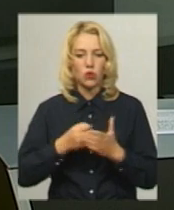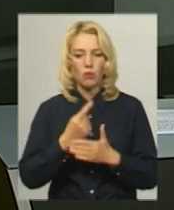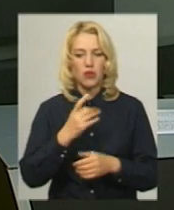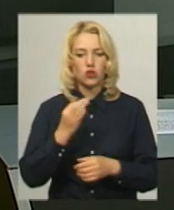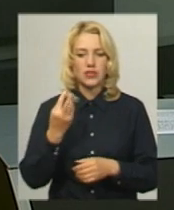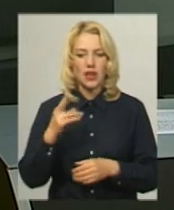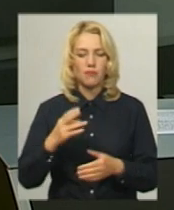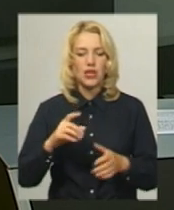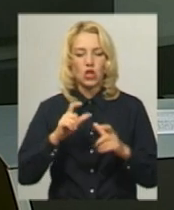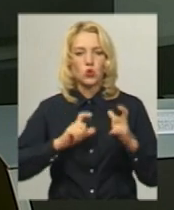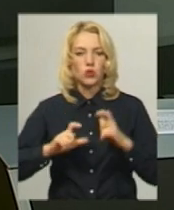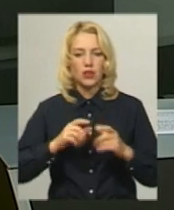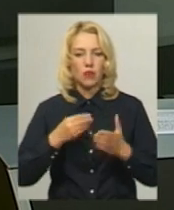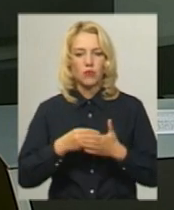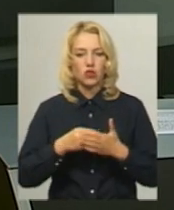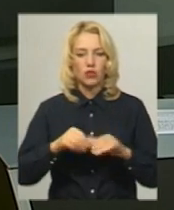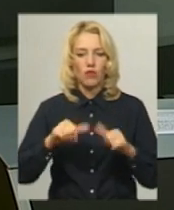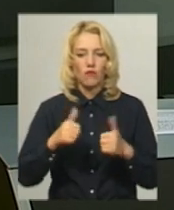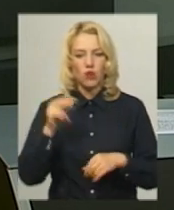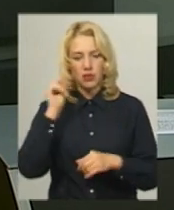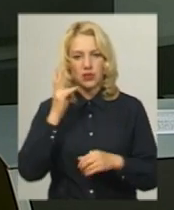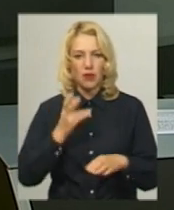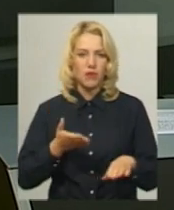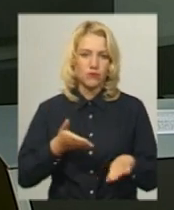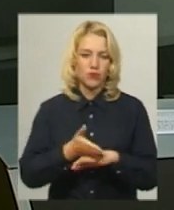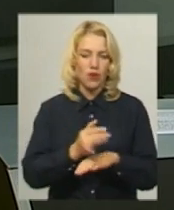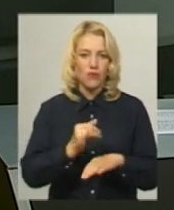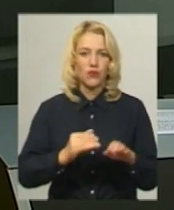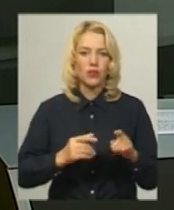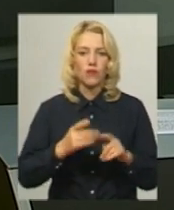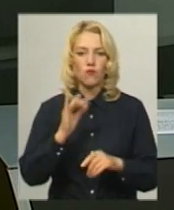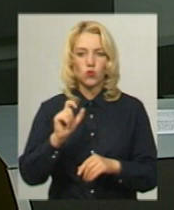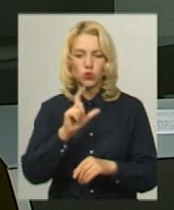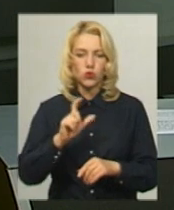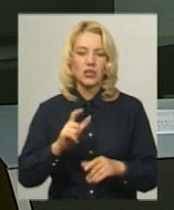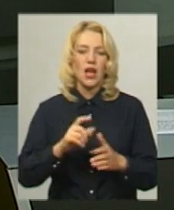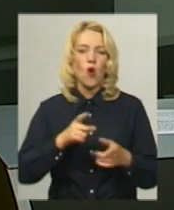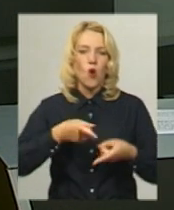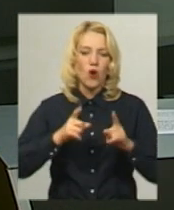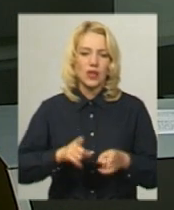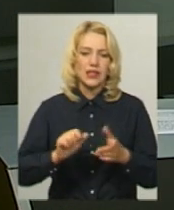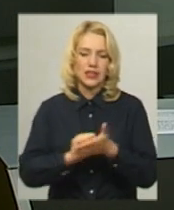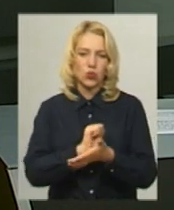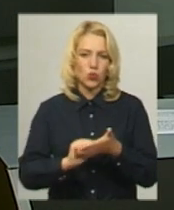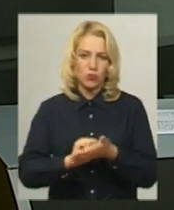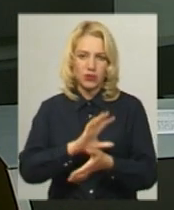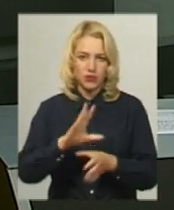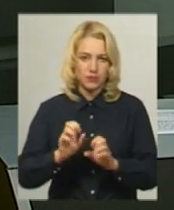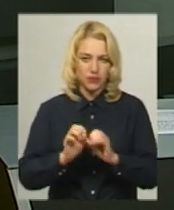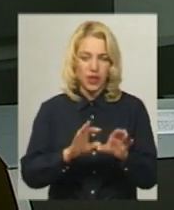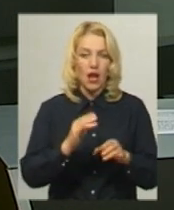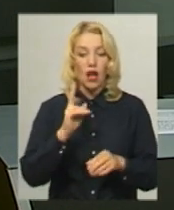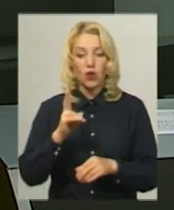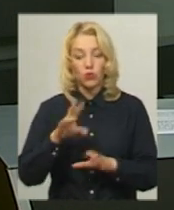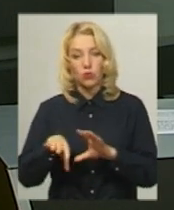студентам бюджетної форми навчання слід з'явитись ввиж з оригіналами атестату та сертифікату про складене ЗНО. Стосовно тих, хто